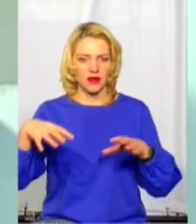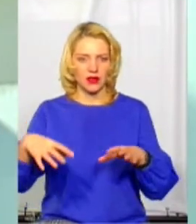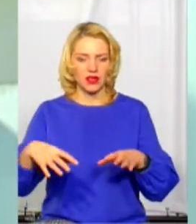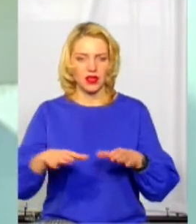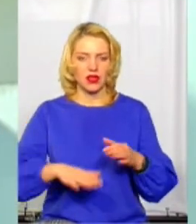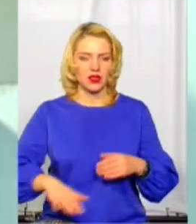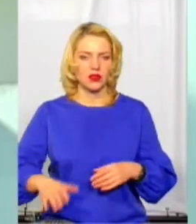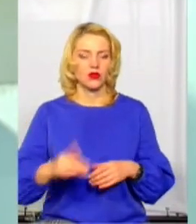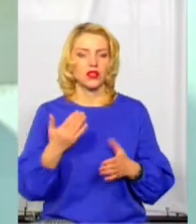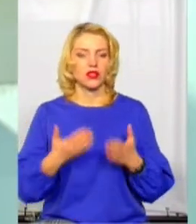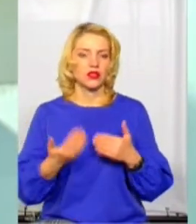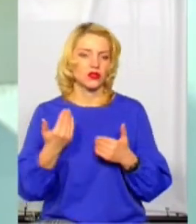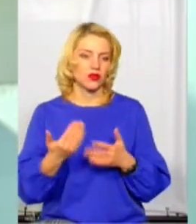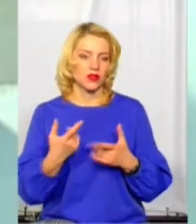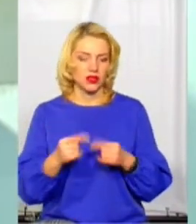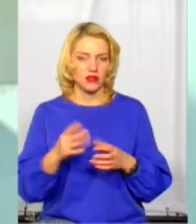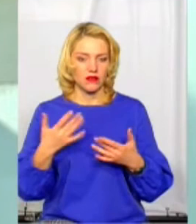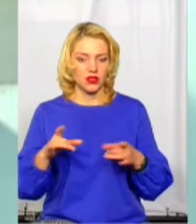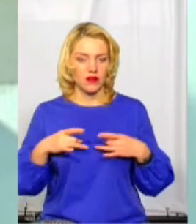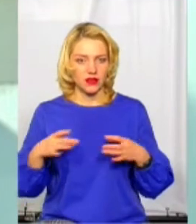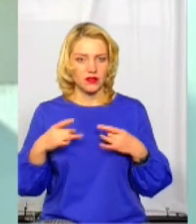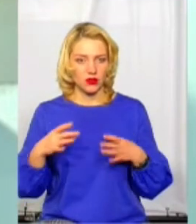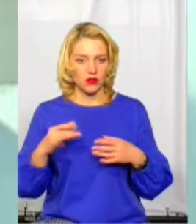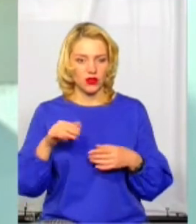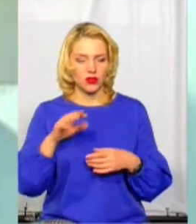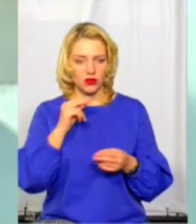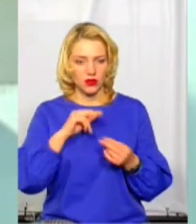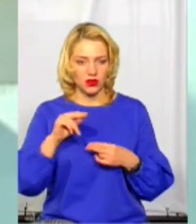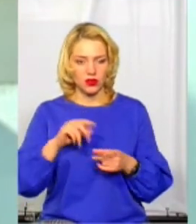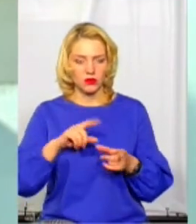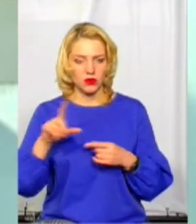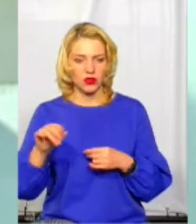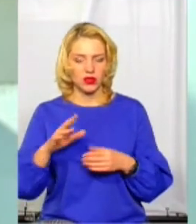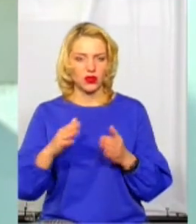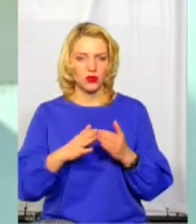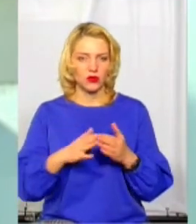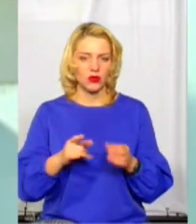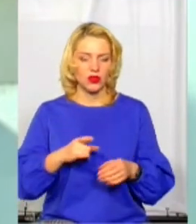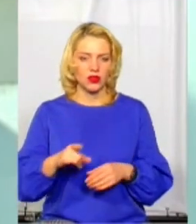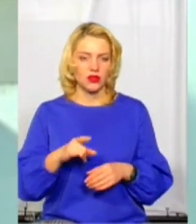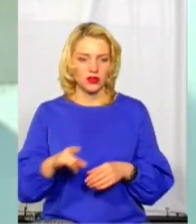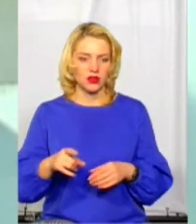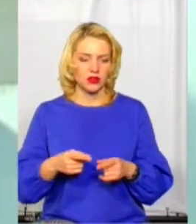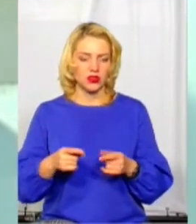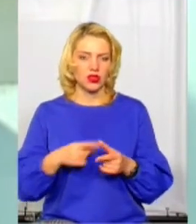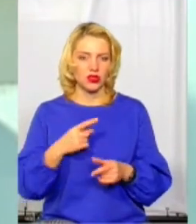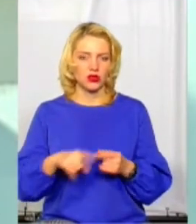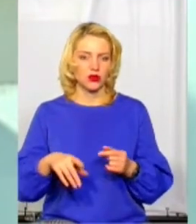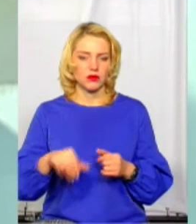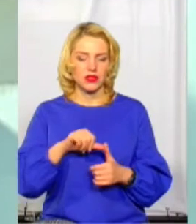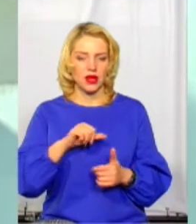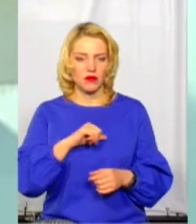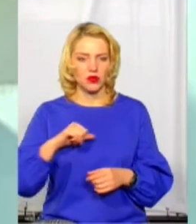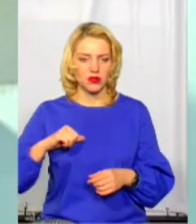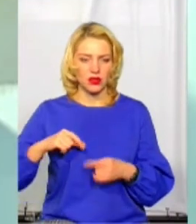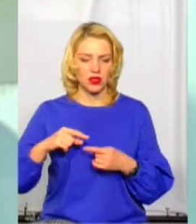І так само, якщо ви вже десь відсвяткували, то краще доїхати додому на таксі або ж попросити знайомих, щоб самостійно